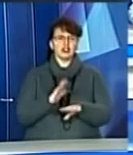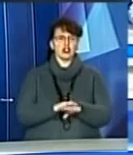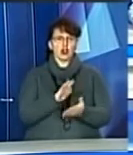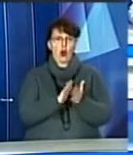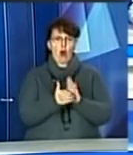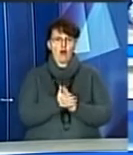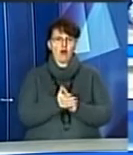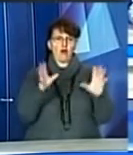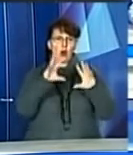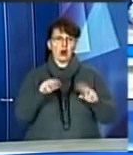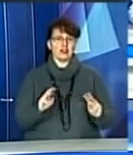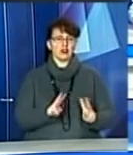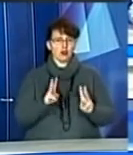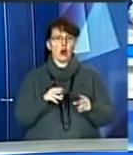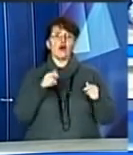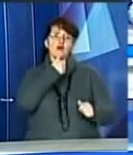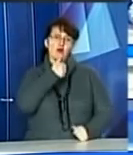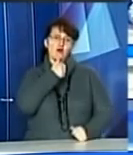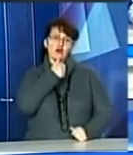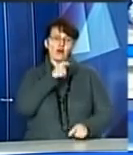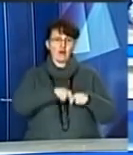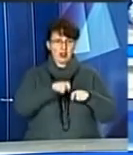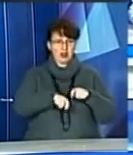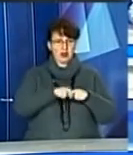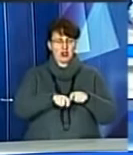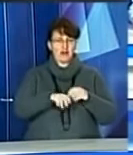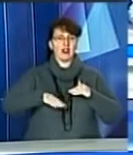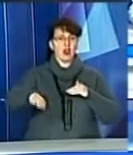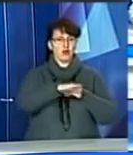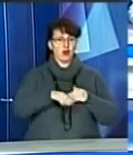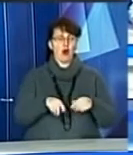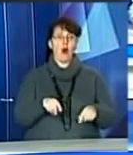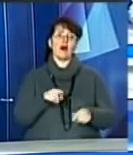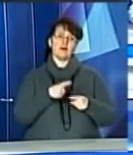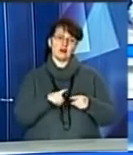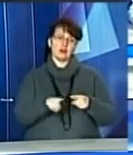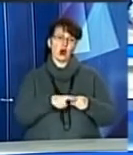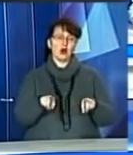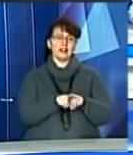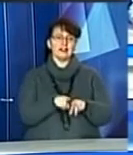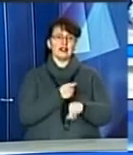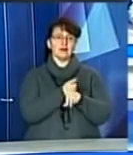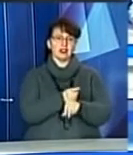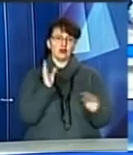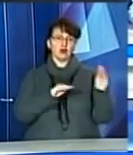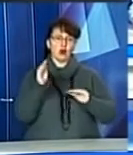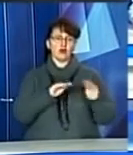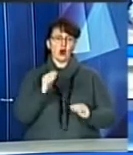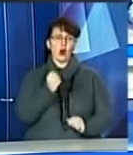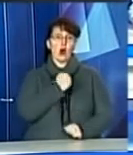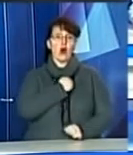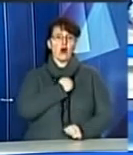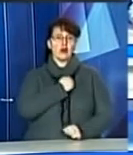успішно протестували на полігоні, тож незабаром такими машинами укомплектують Збройні сили України. Конструктори